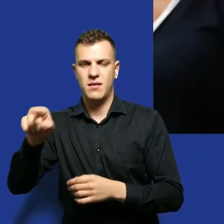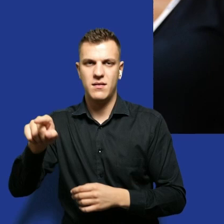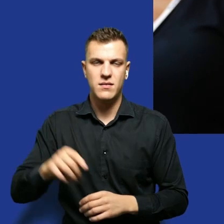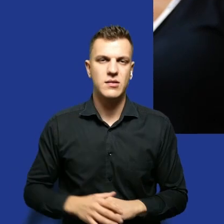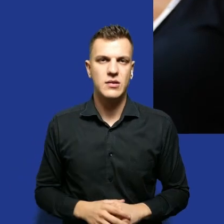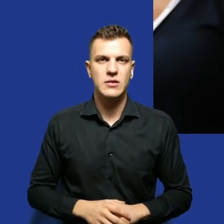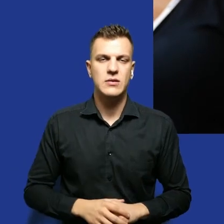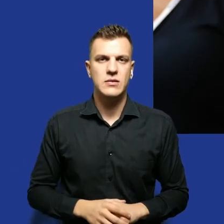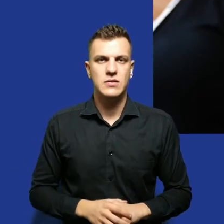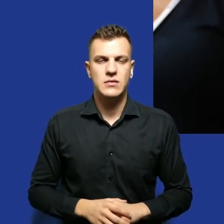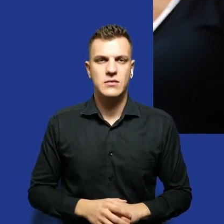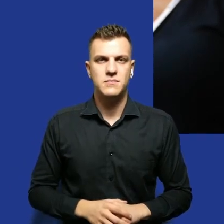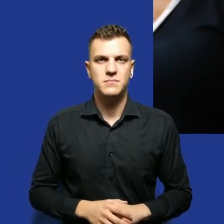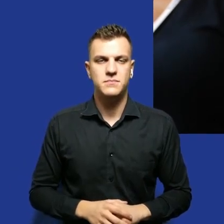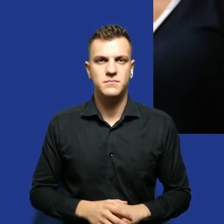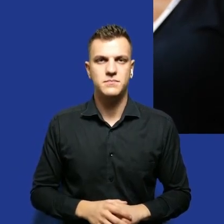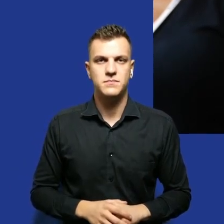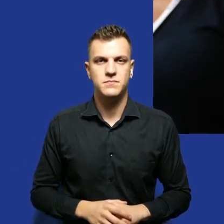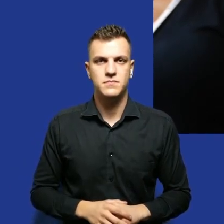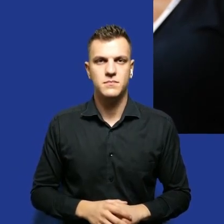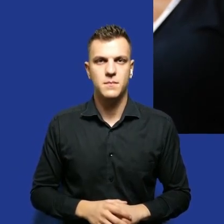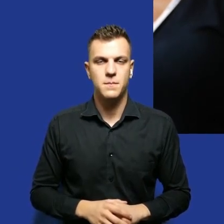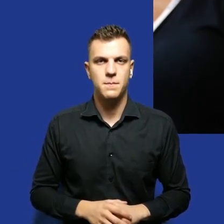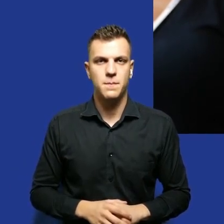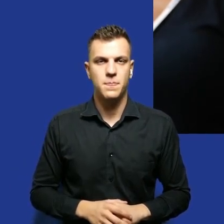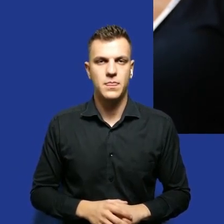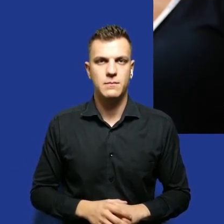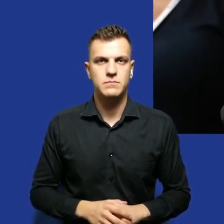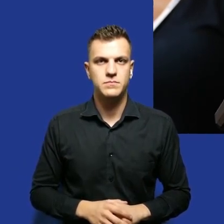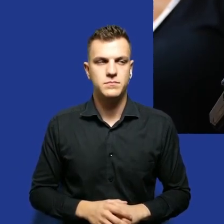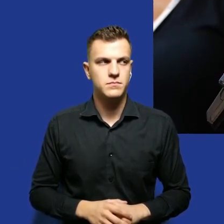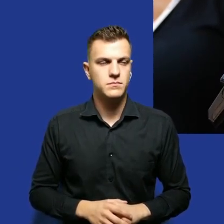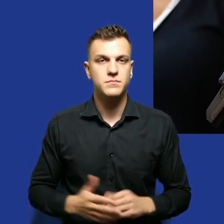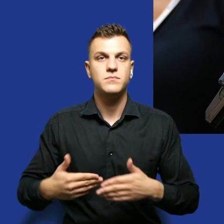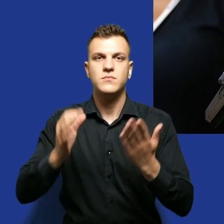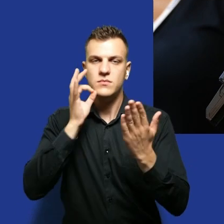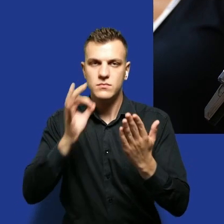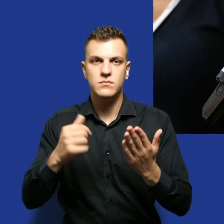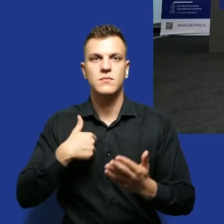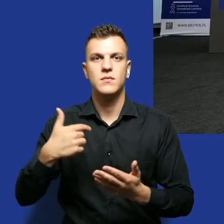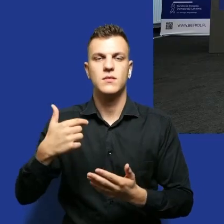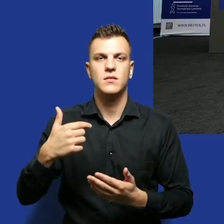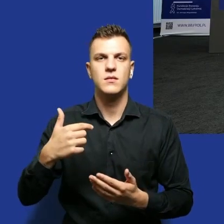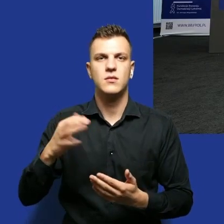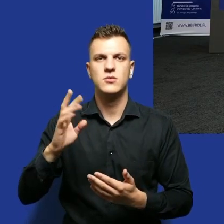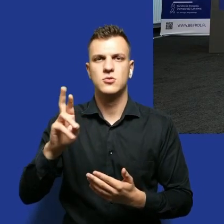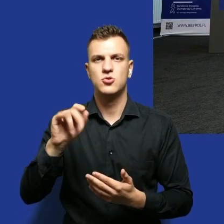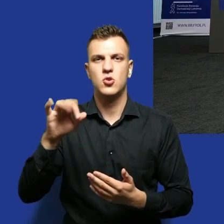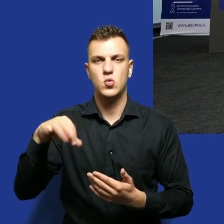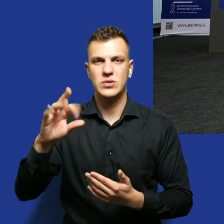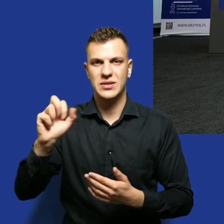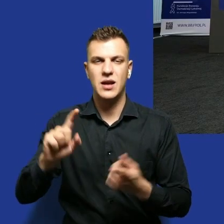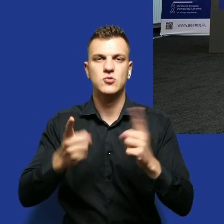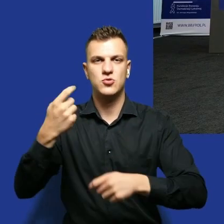dobrze to jeden bo żeby nasi eksperci zdążyli jeszcze odpowiedzieć dzień dobry ja się nazywam Monika Skrzetuska jestem ze